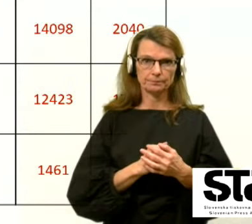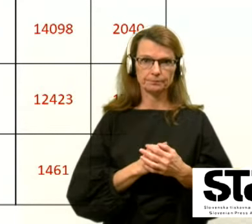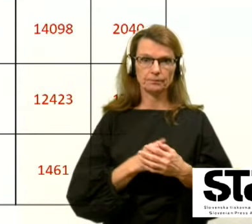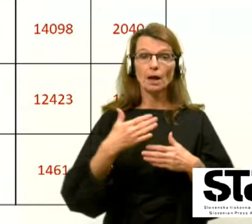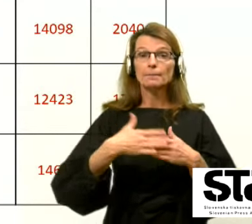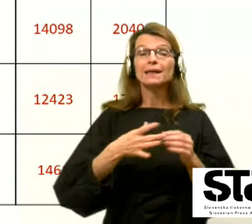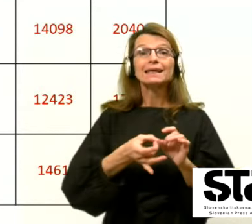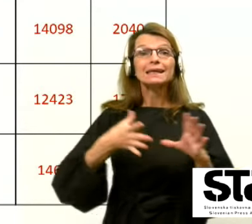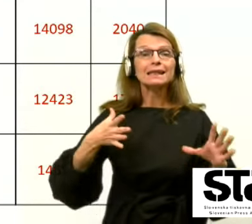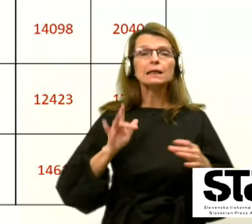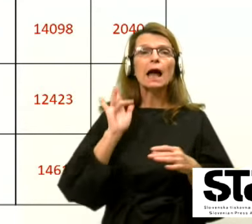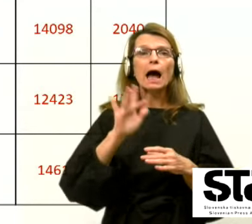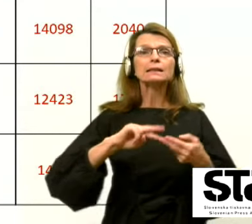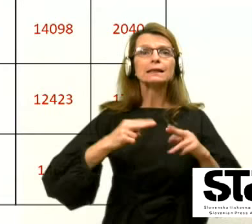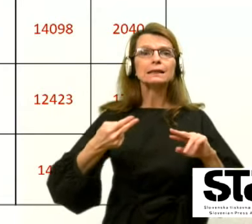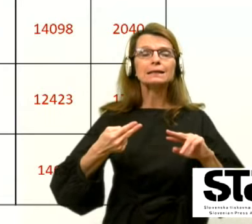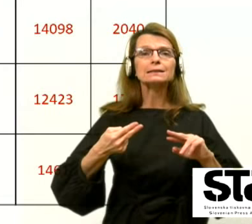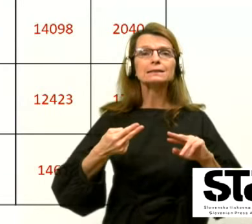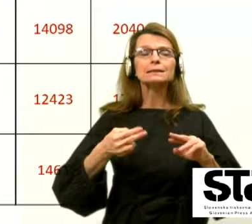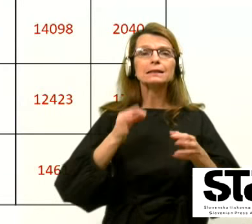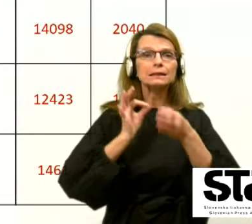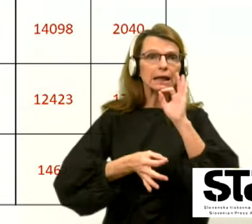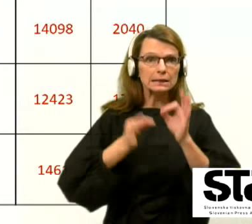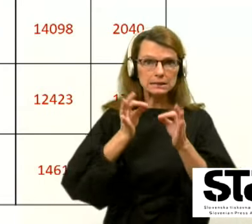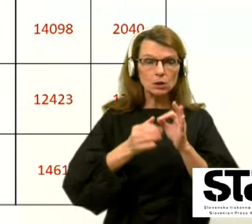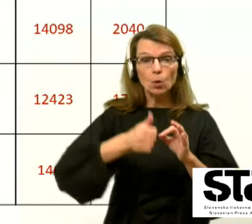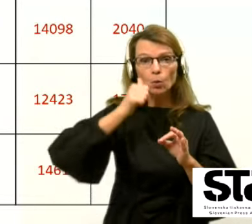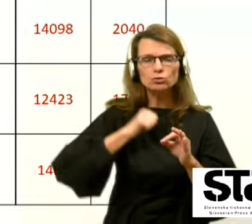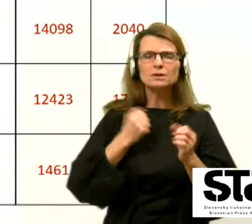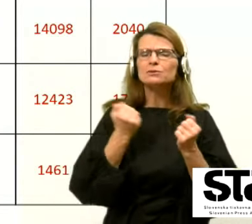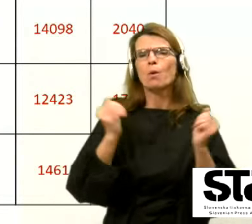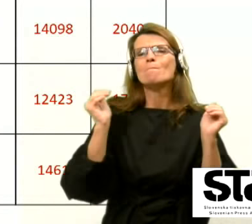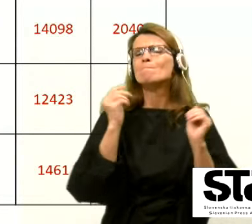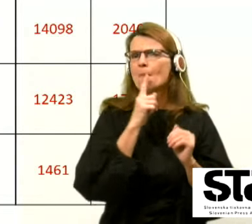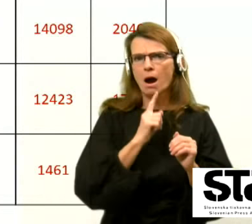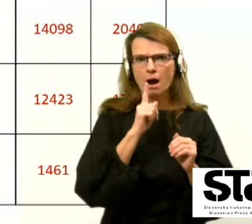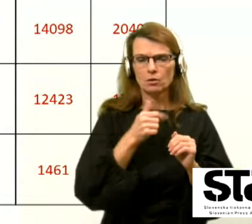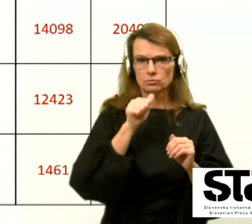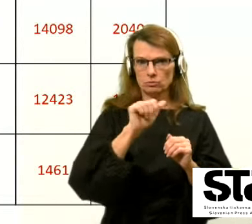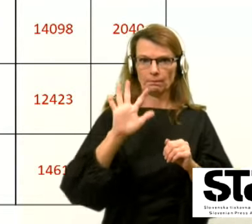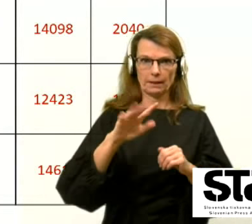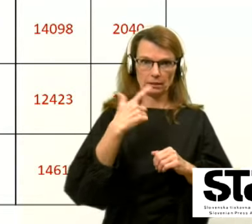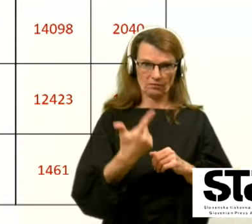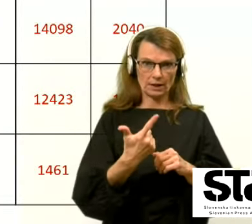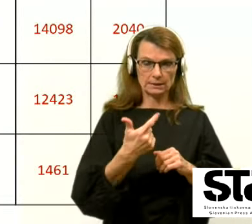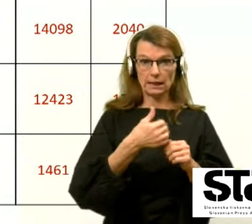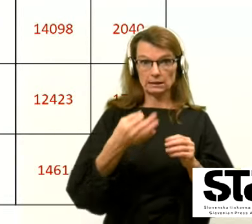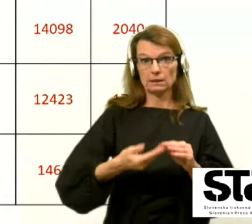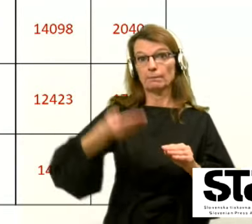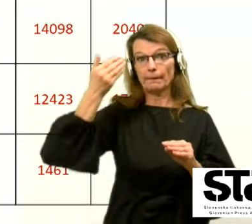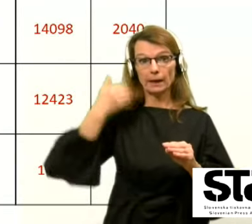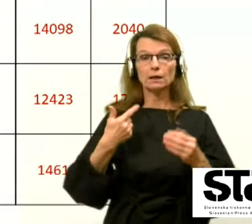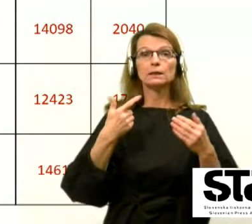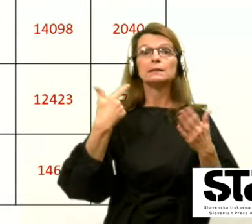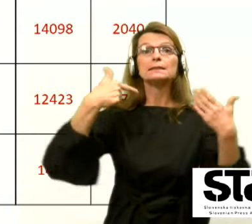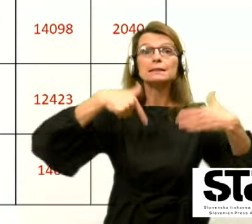Pri hitrih antigenskih testih včeraj izjemno malo, 125, dan prej pa kar